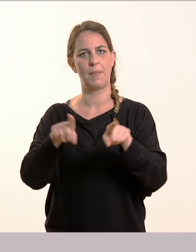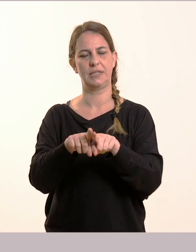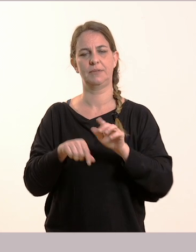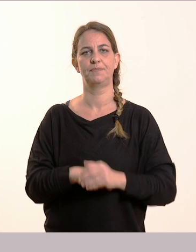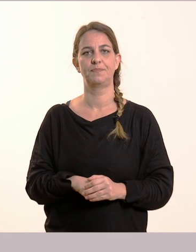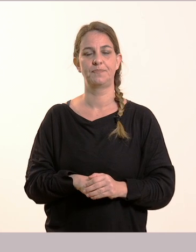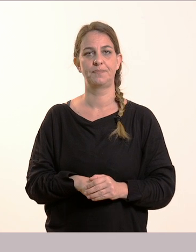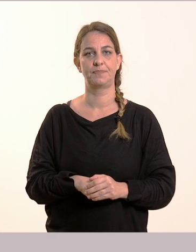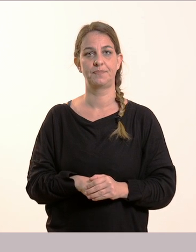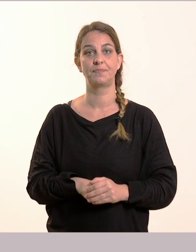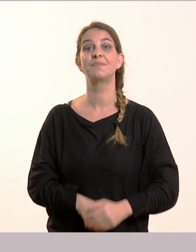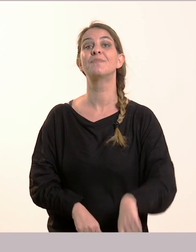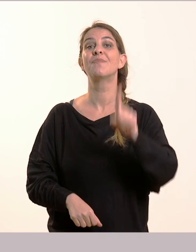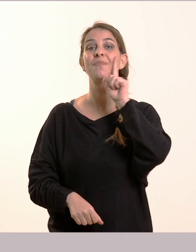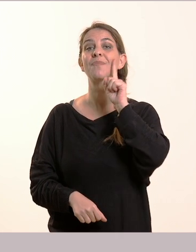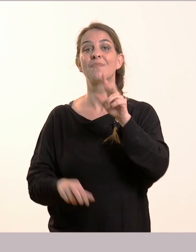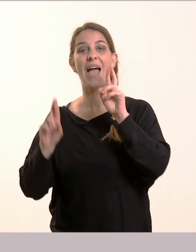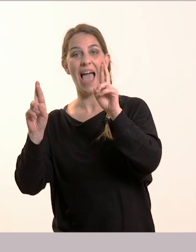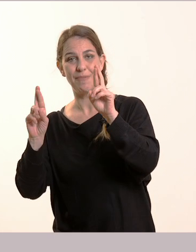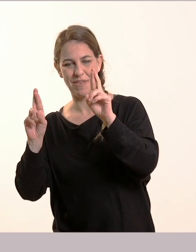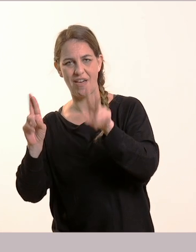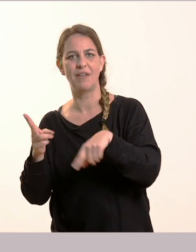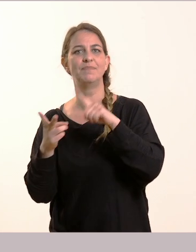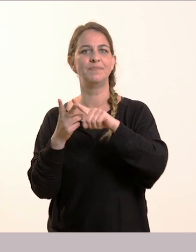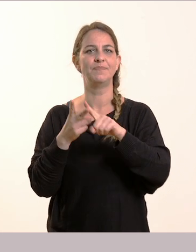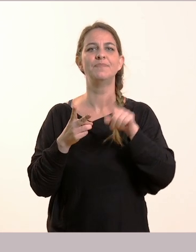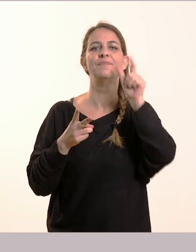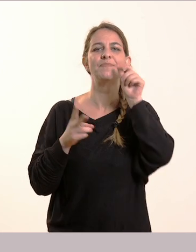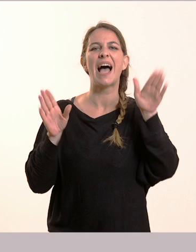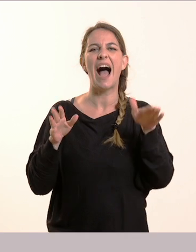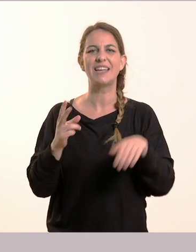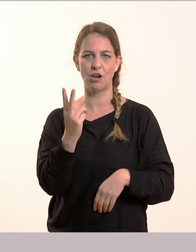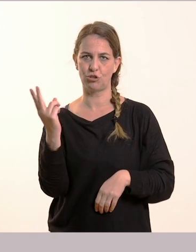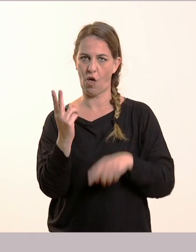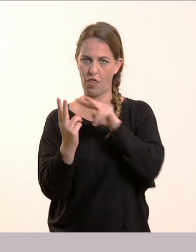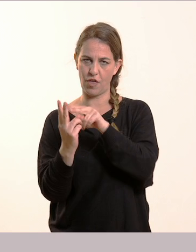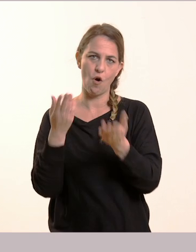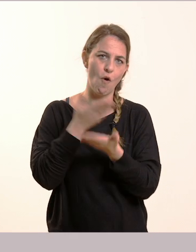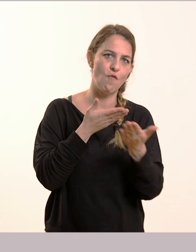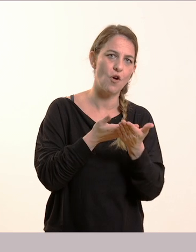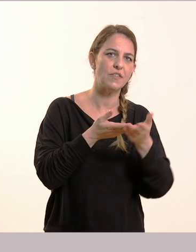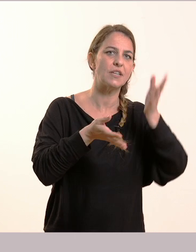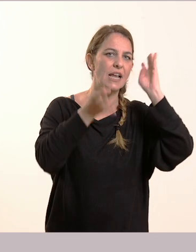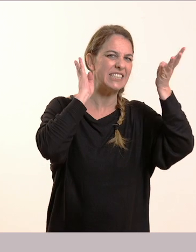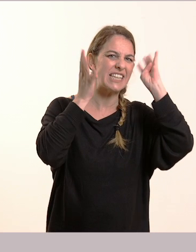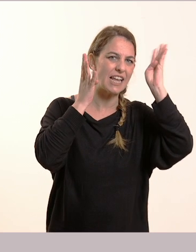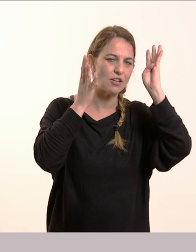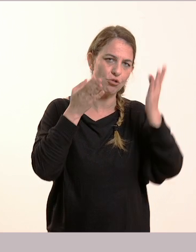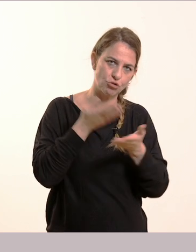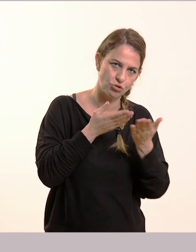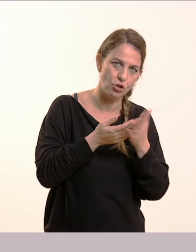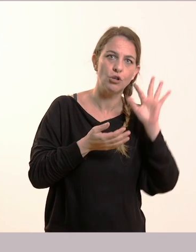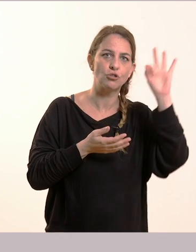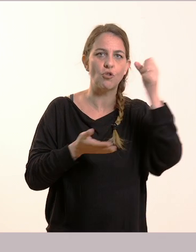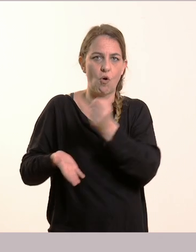τη βοήθεια της Ελπίδας και του Άγγελου, κέρδισε μια υποτροφία στη μουσική. Όμως το πιο σπουδαίο